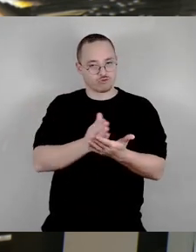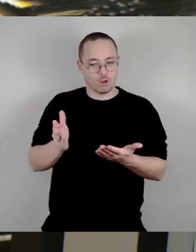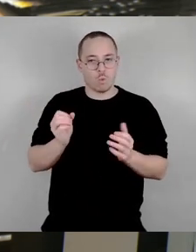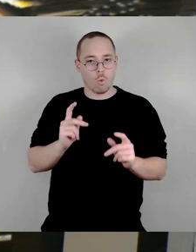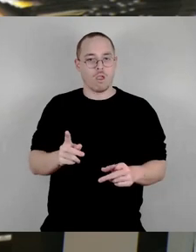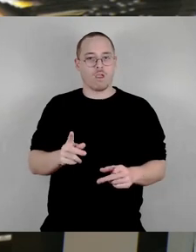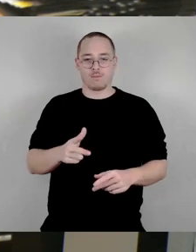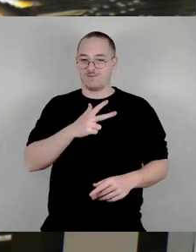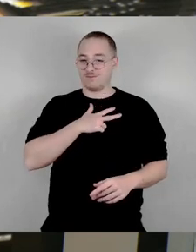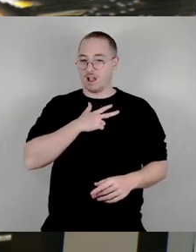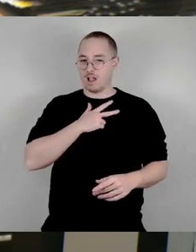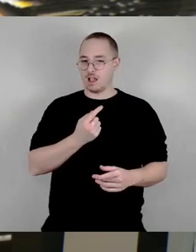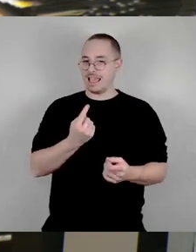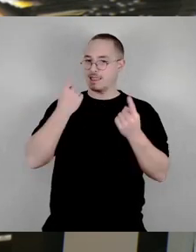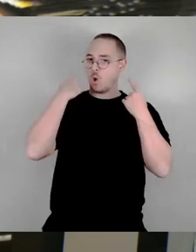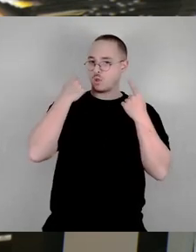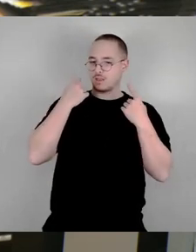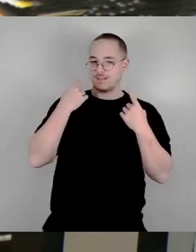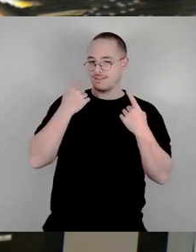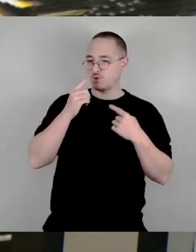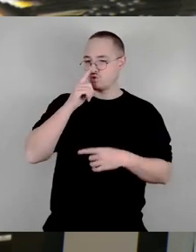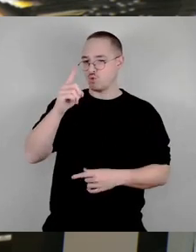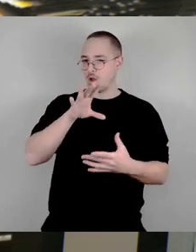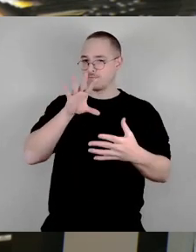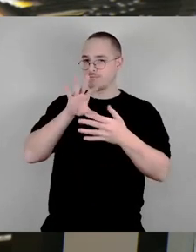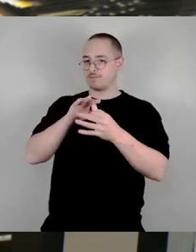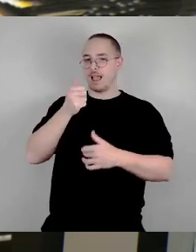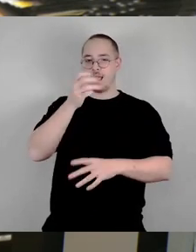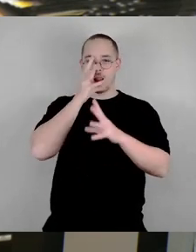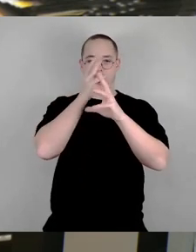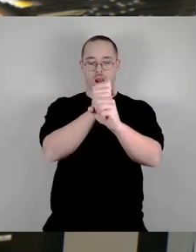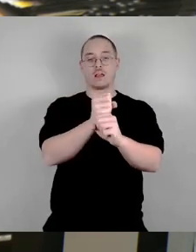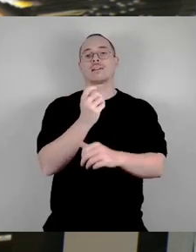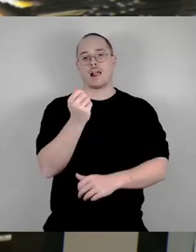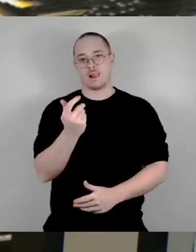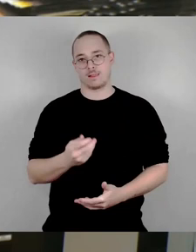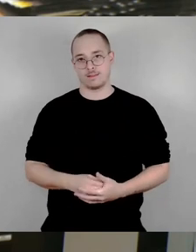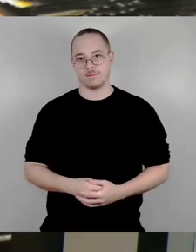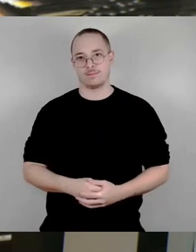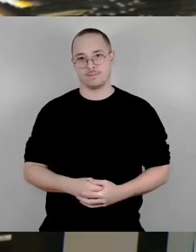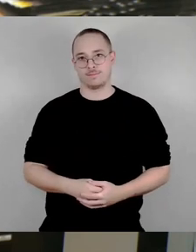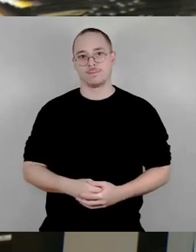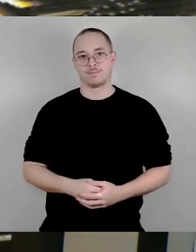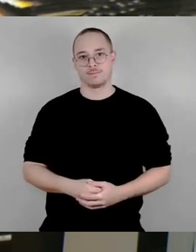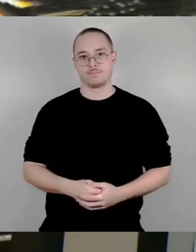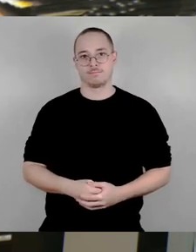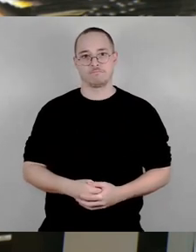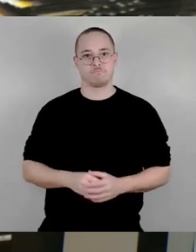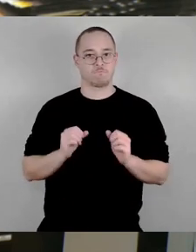Antrag an, der Punkt 1, den können Sie von rechts unterschreiben, bekennt sich doch mal zu der Gemeinwohlorientierung. Es tut den